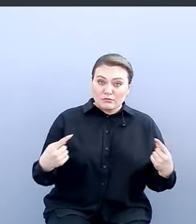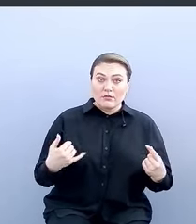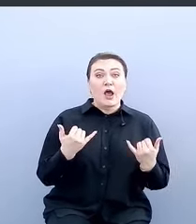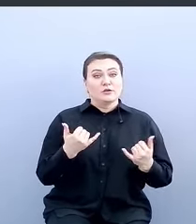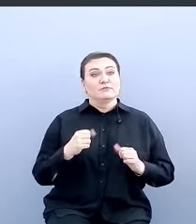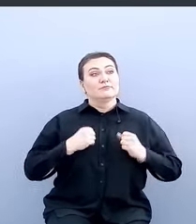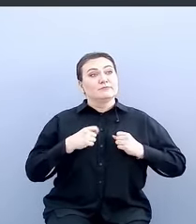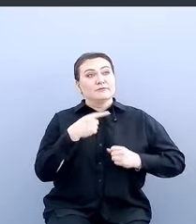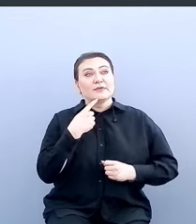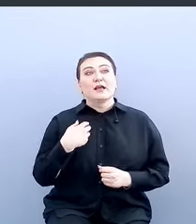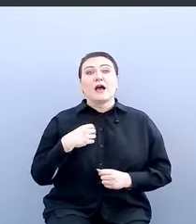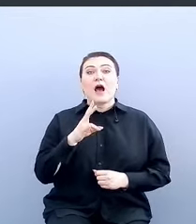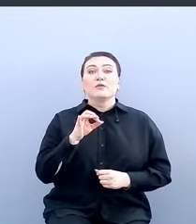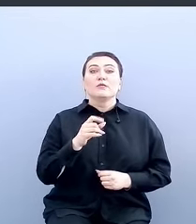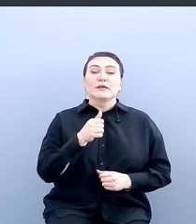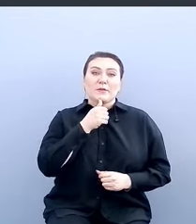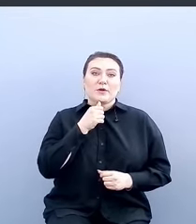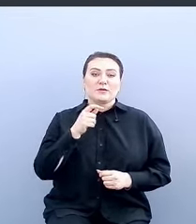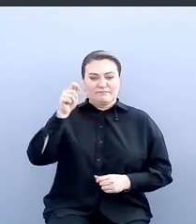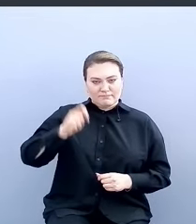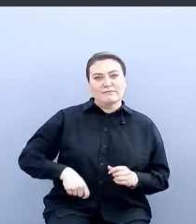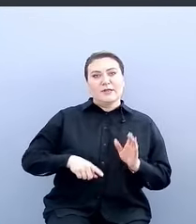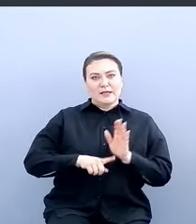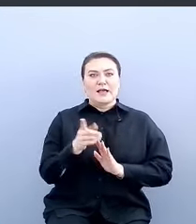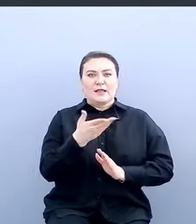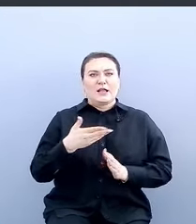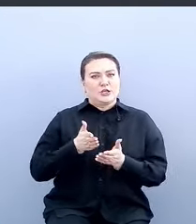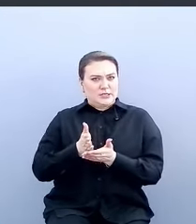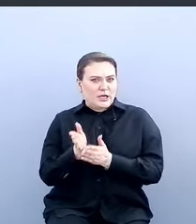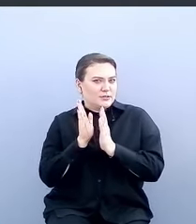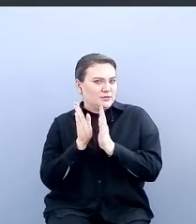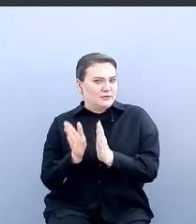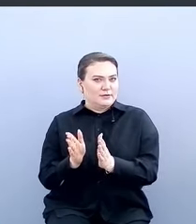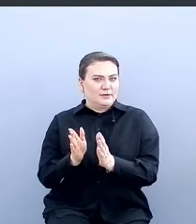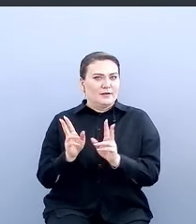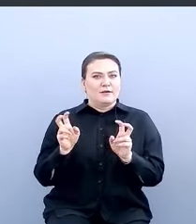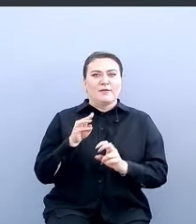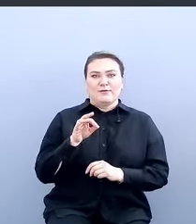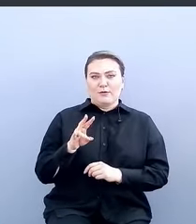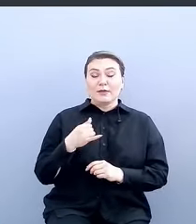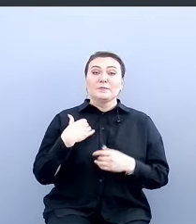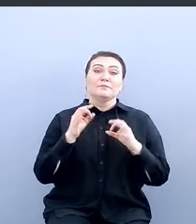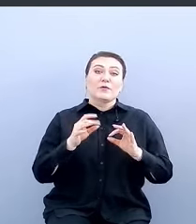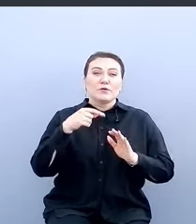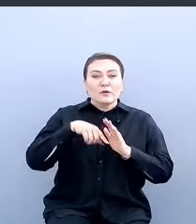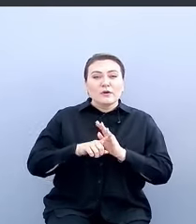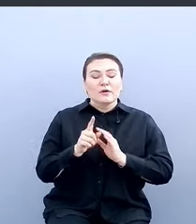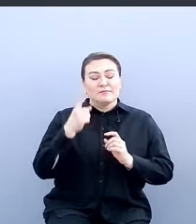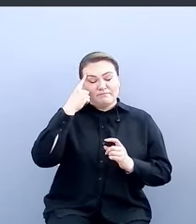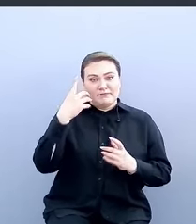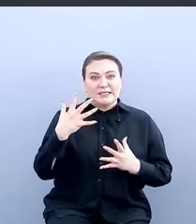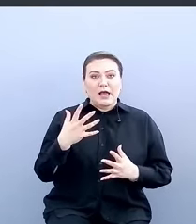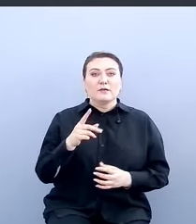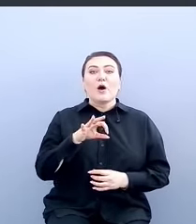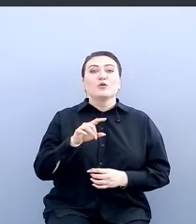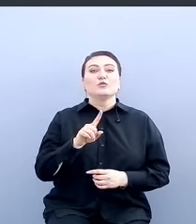постараюсь задать тон нашей сегодняшней секции и поделюсь инсайтами о том, действительно, что